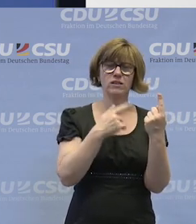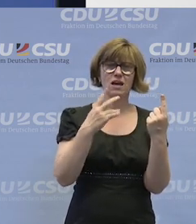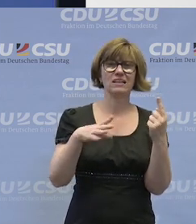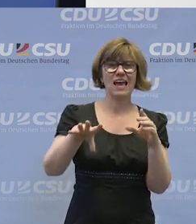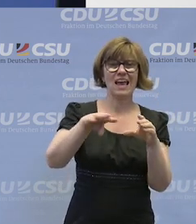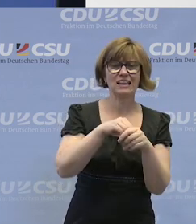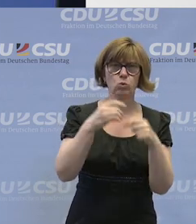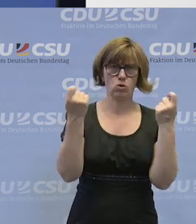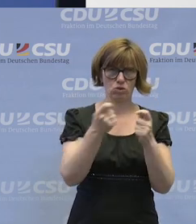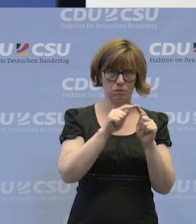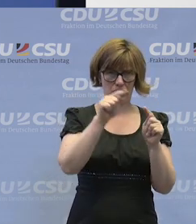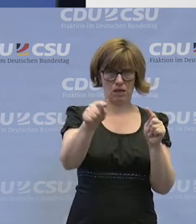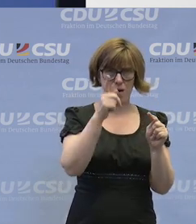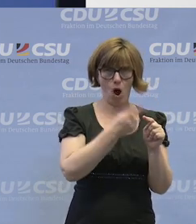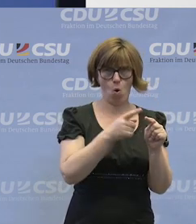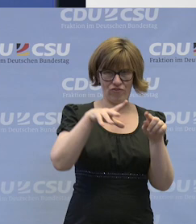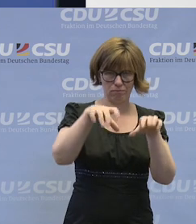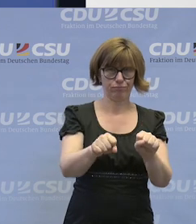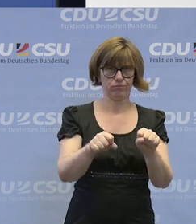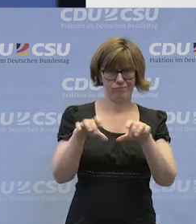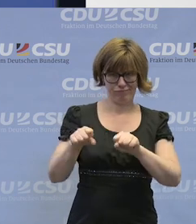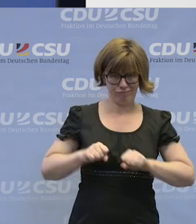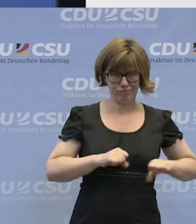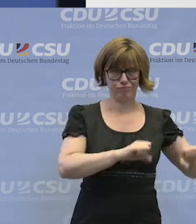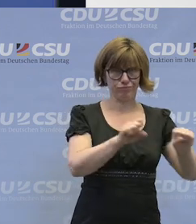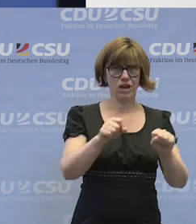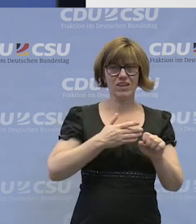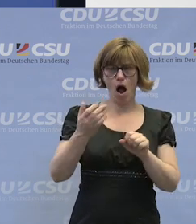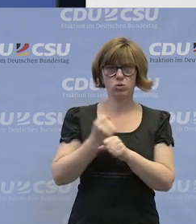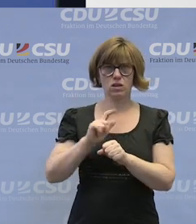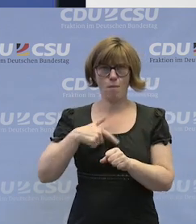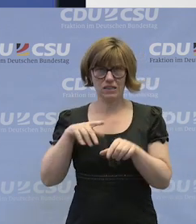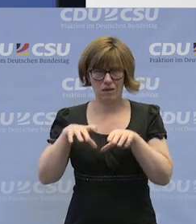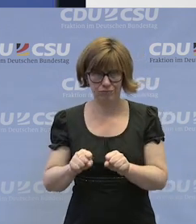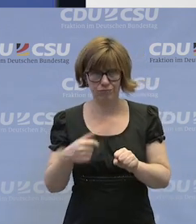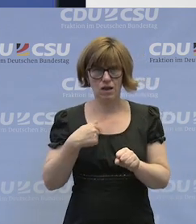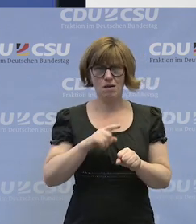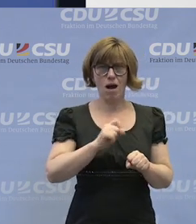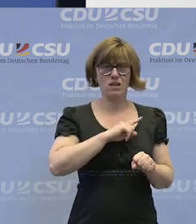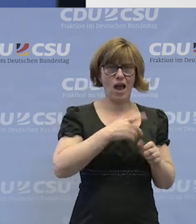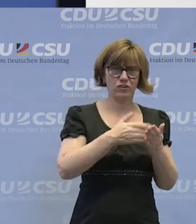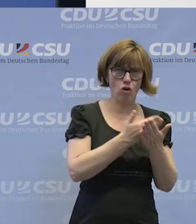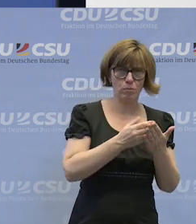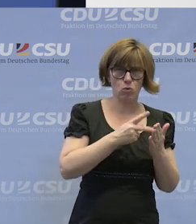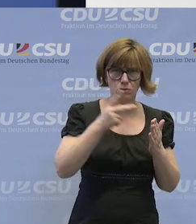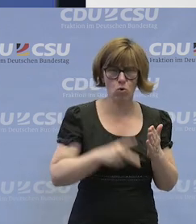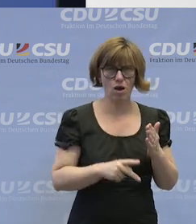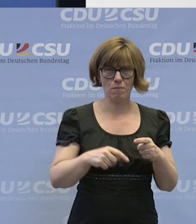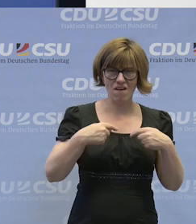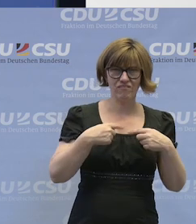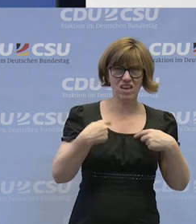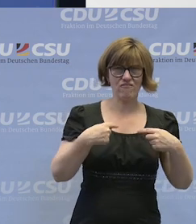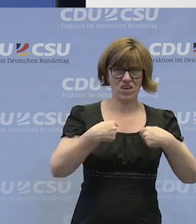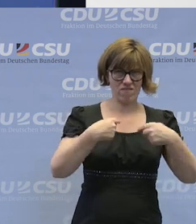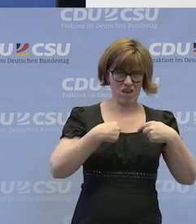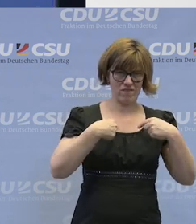modern Inklusionsbetriebe und wir machen die Außenarbeitsplätze und wir machen unser eigenes Fortbildungsprogramm und wir machen dies